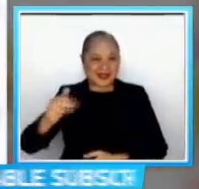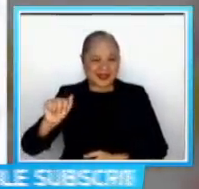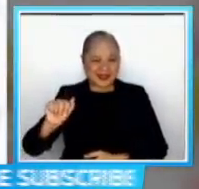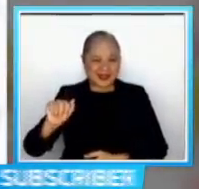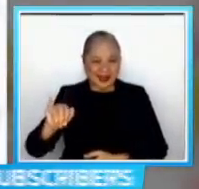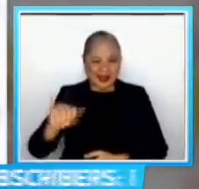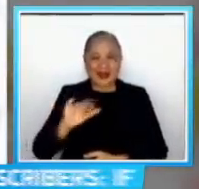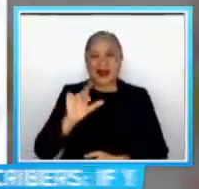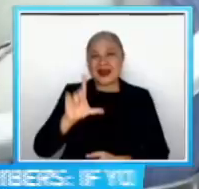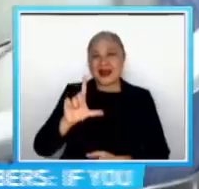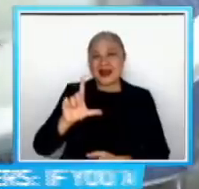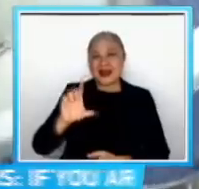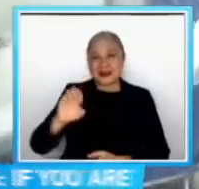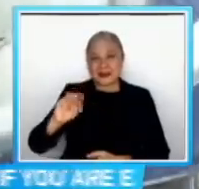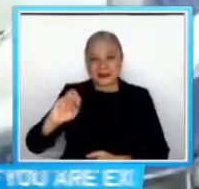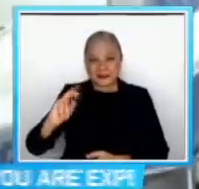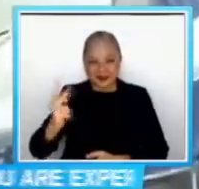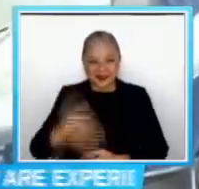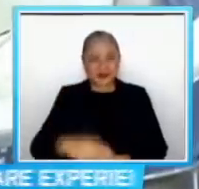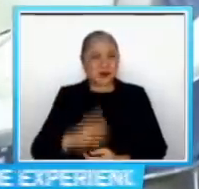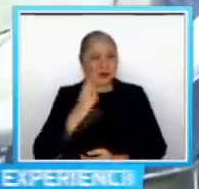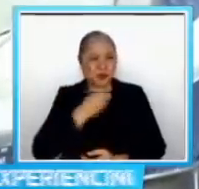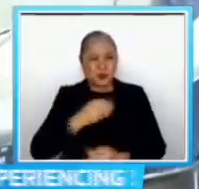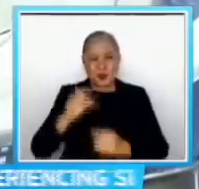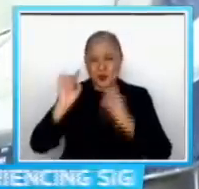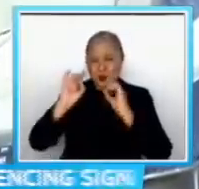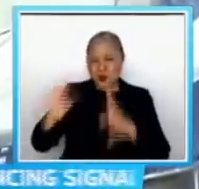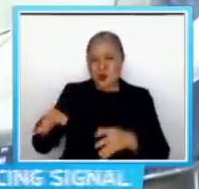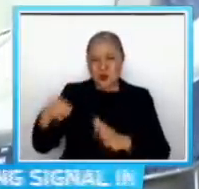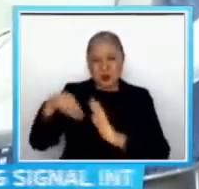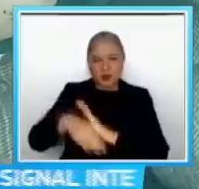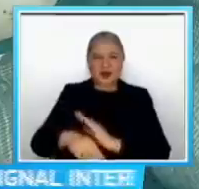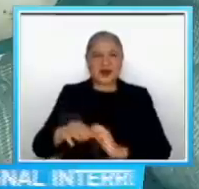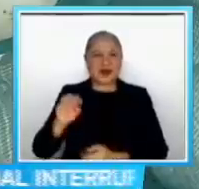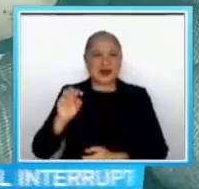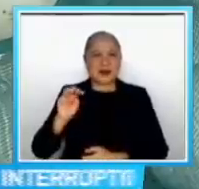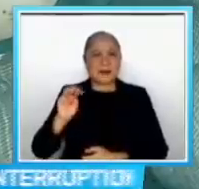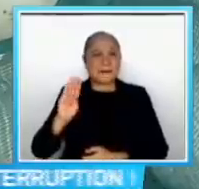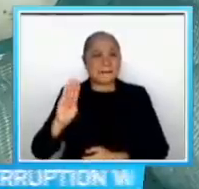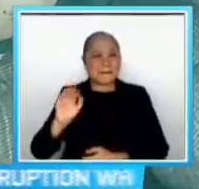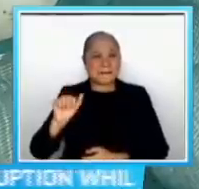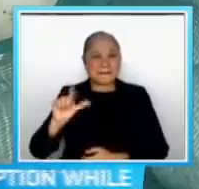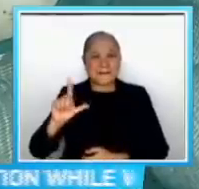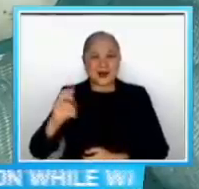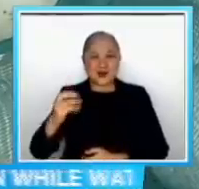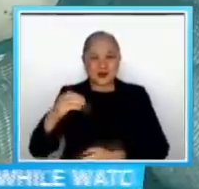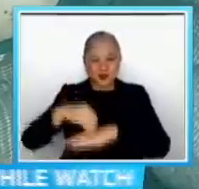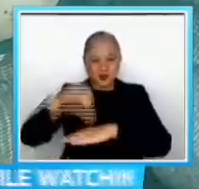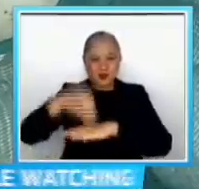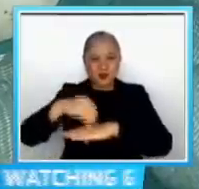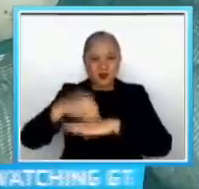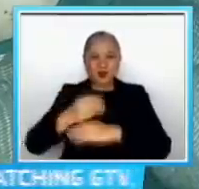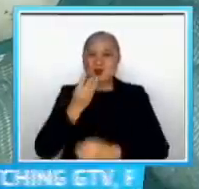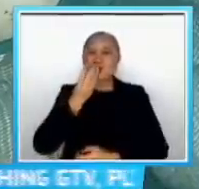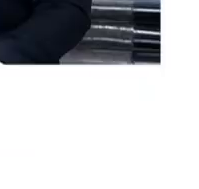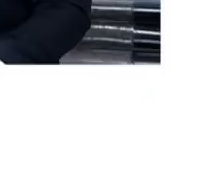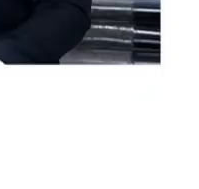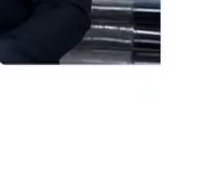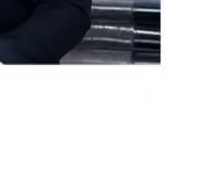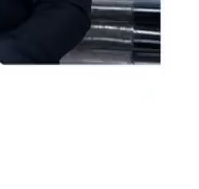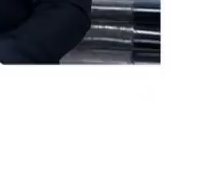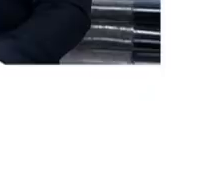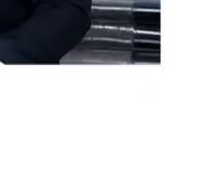naman sa mga nakakuha ng worst rating ang balot Ayon po sa Taste Atlas, mula ang rating sa kanilang audience